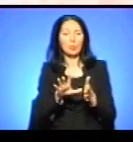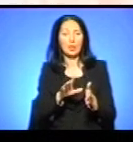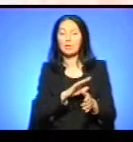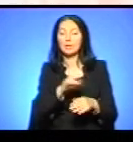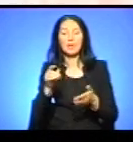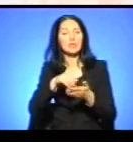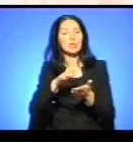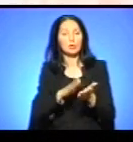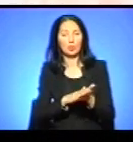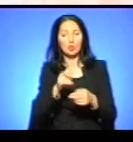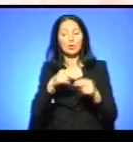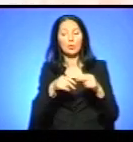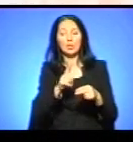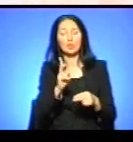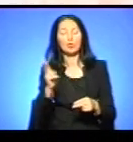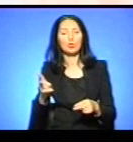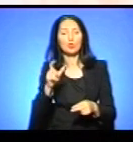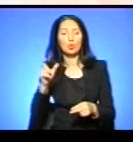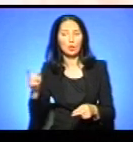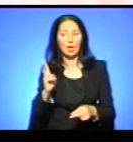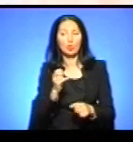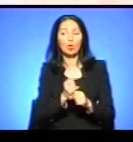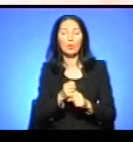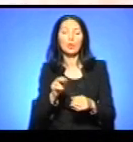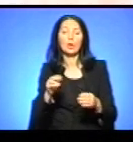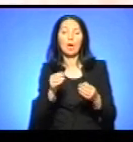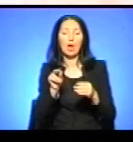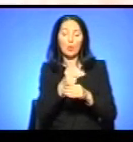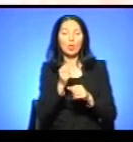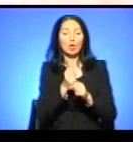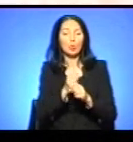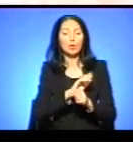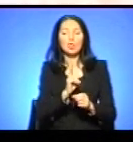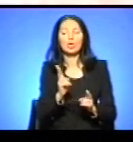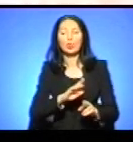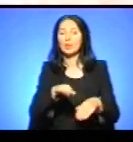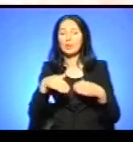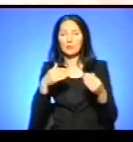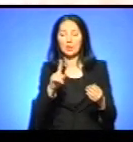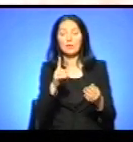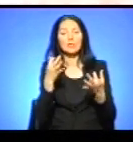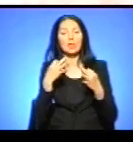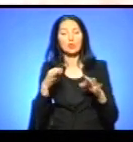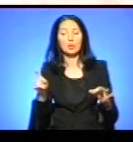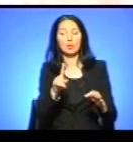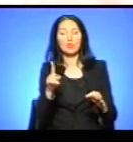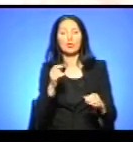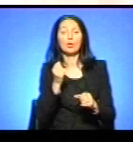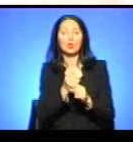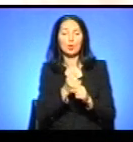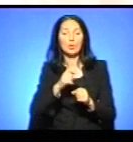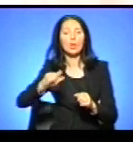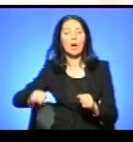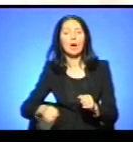мешканців, які проводять земельні роботи на Ломоносова, 31, не зверталися за дозволом про здійснення розкопу